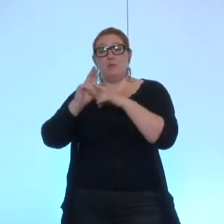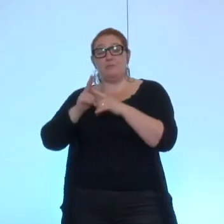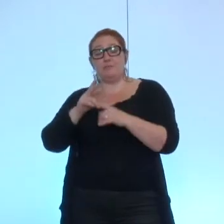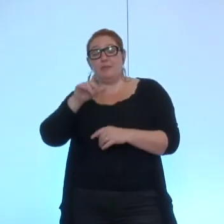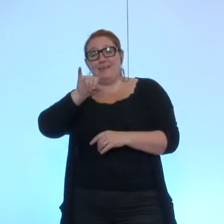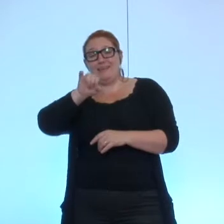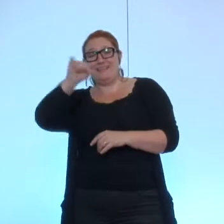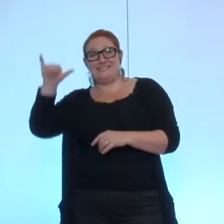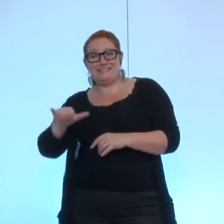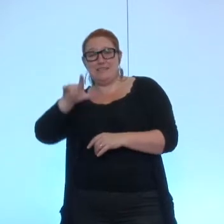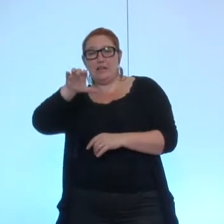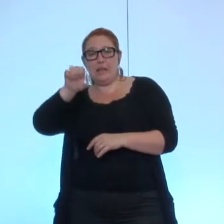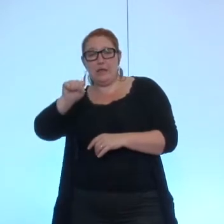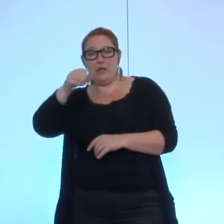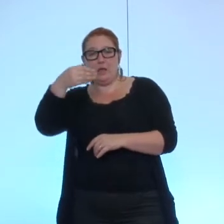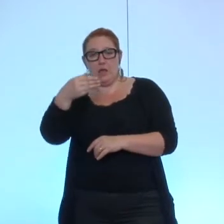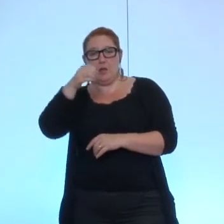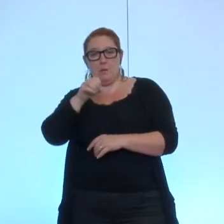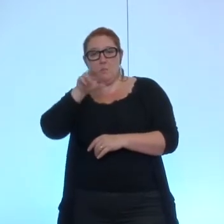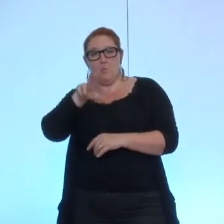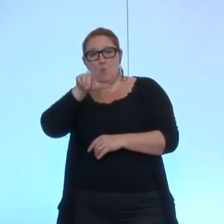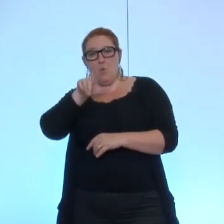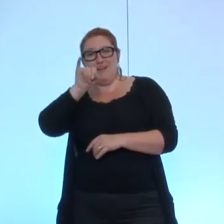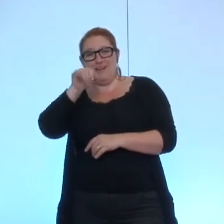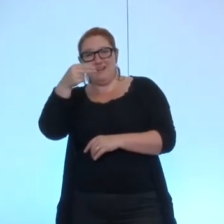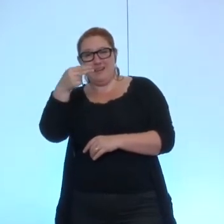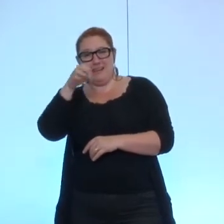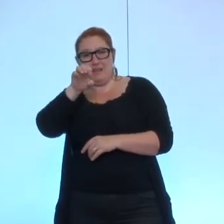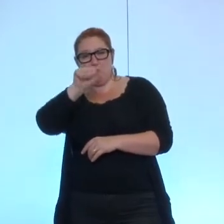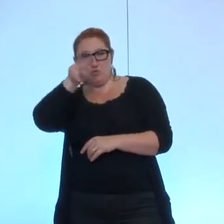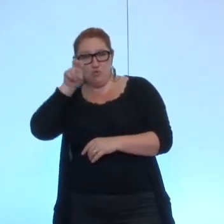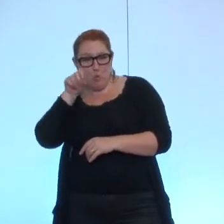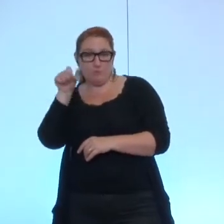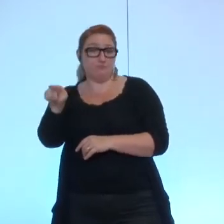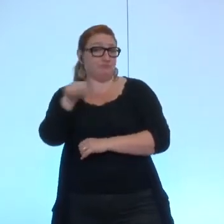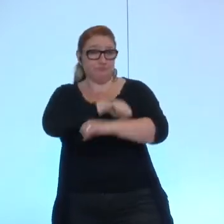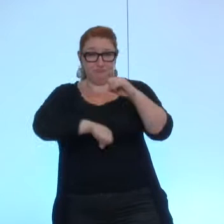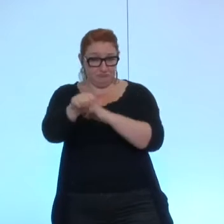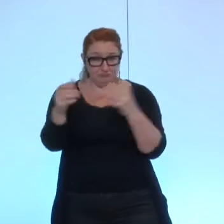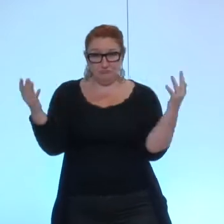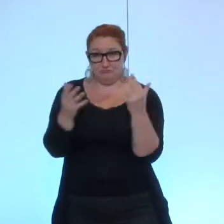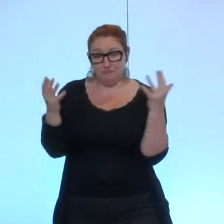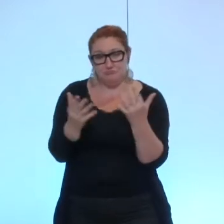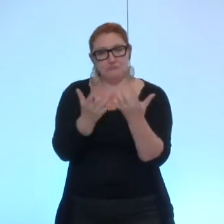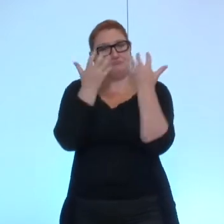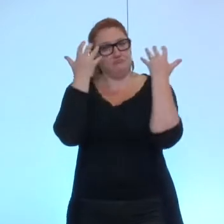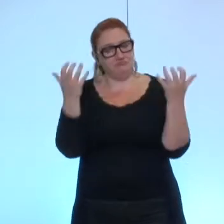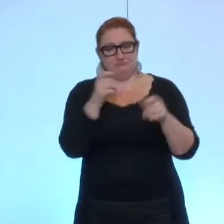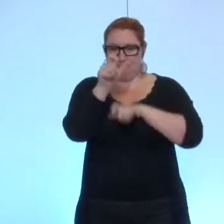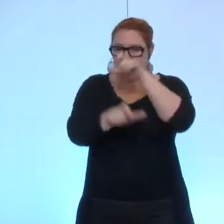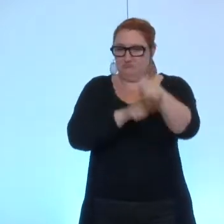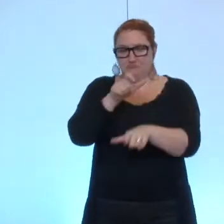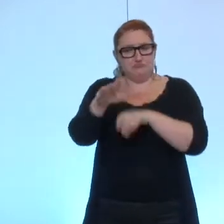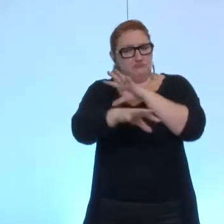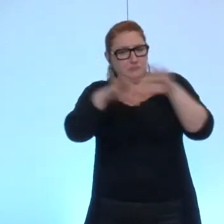y ait cette aide financière qui soit accessible pour un certain nombre d'élus, que ce soit